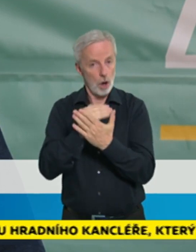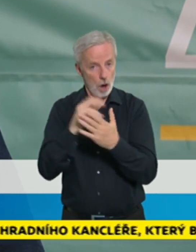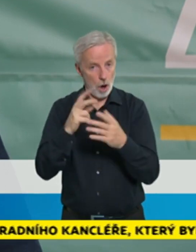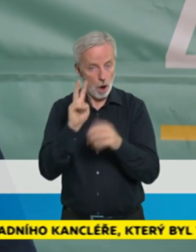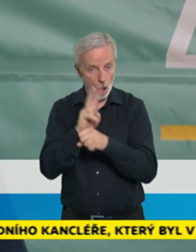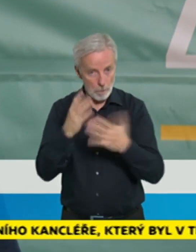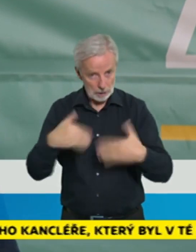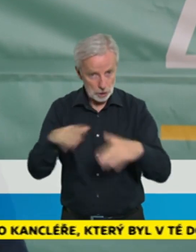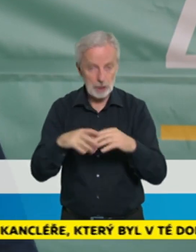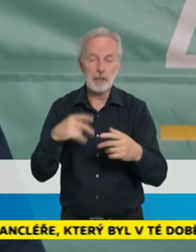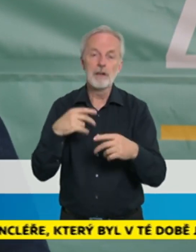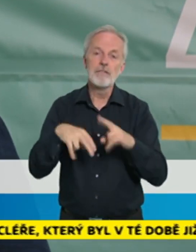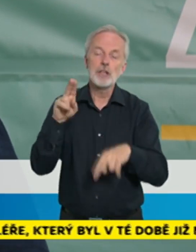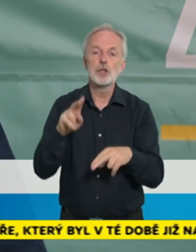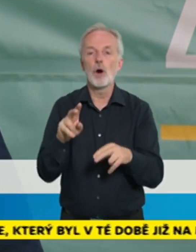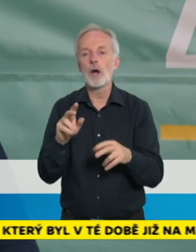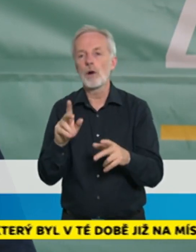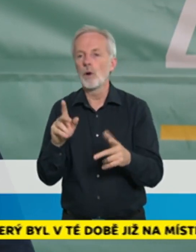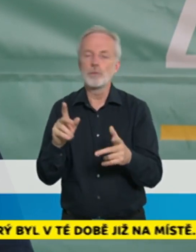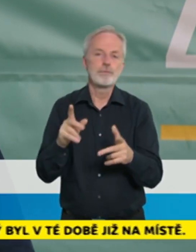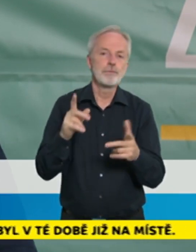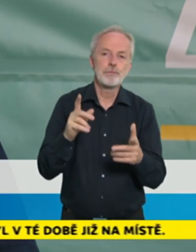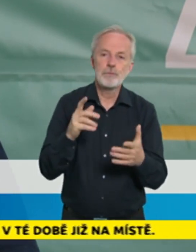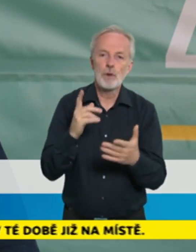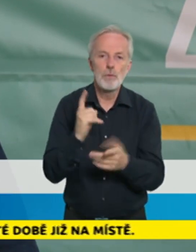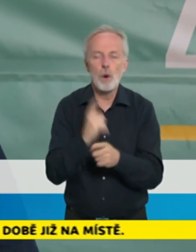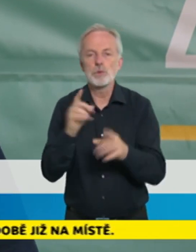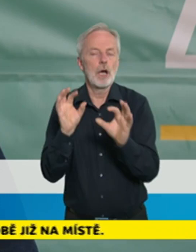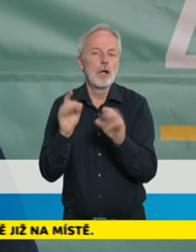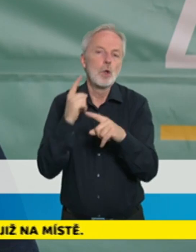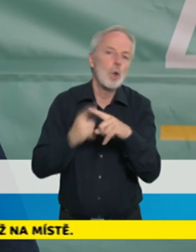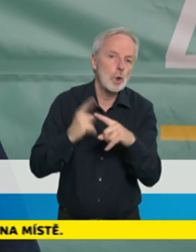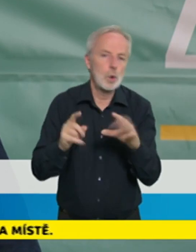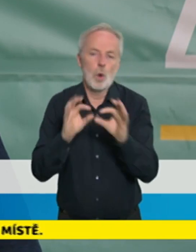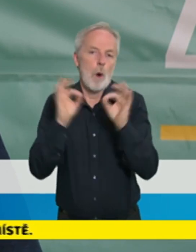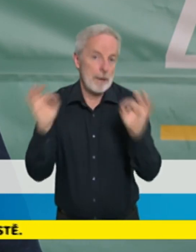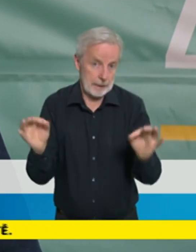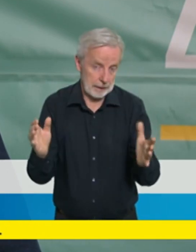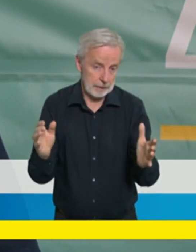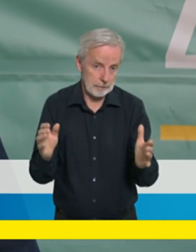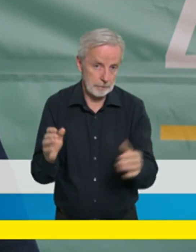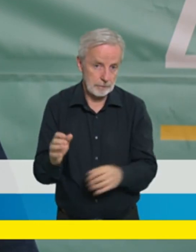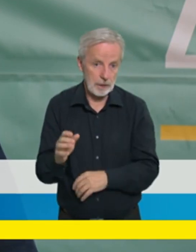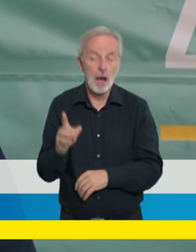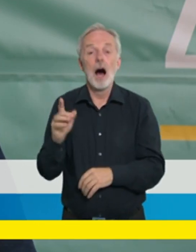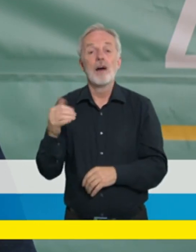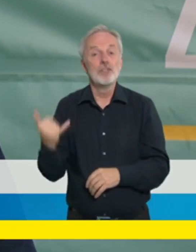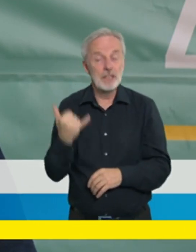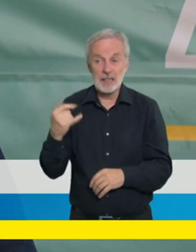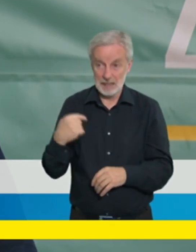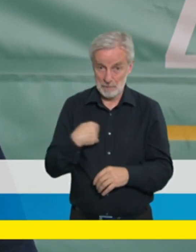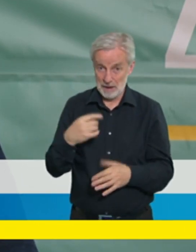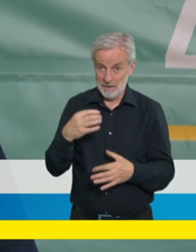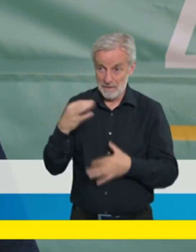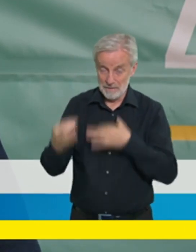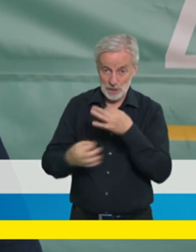šetření těch klastrů, bohožel zjišťujeme, že vždycky je tam většinou mezi prvními onemocnělými někdo